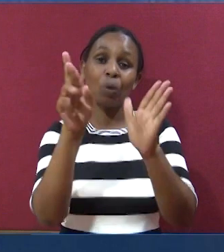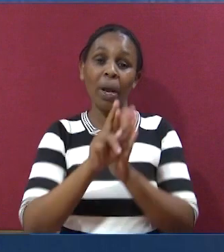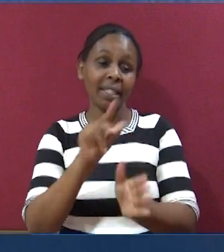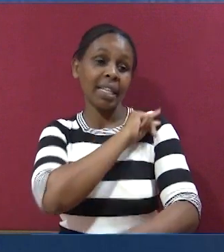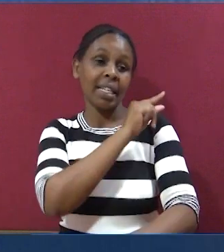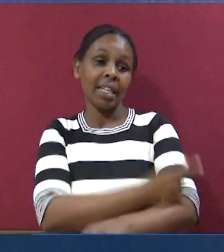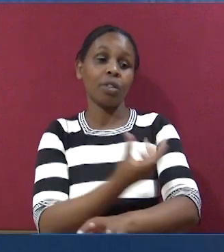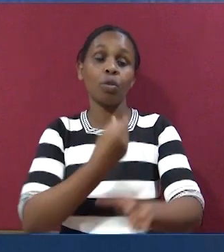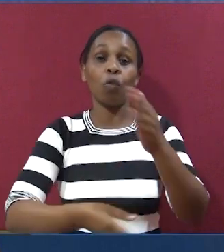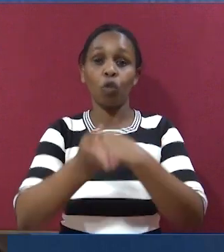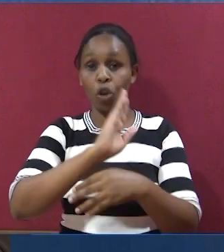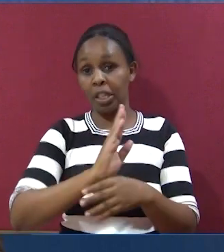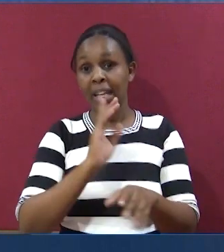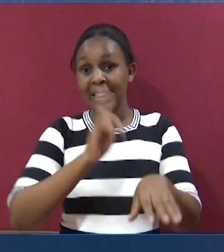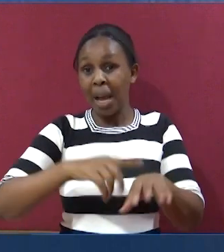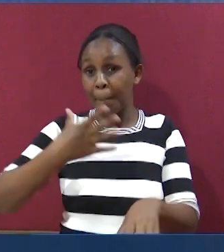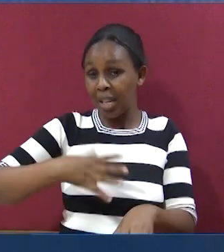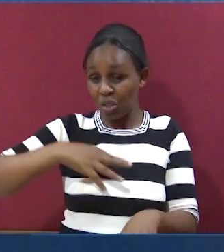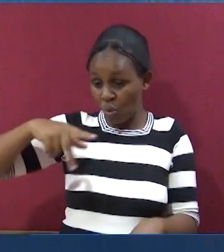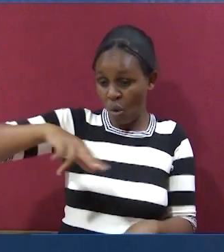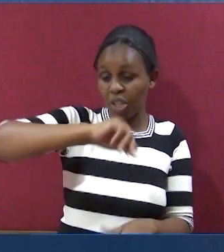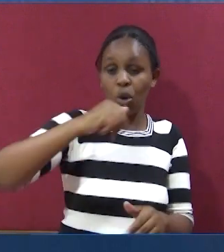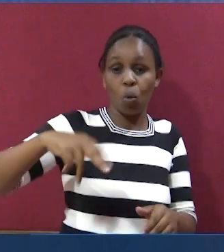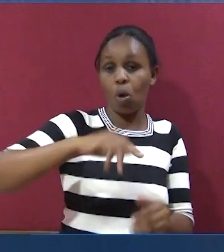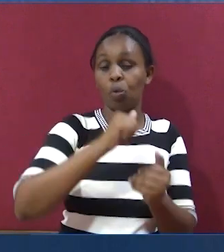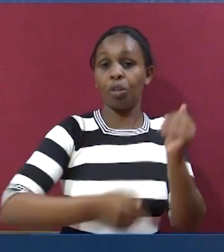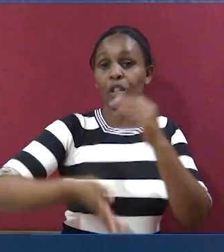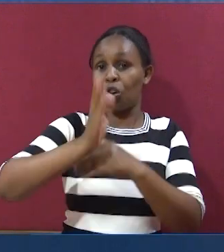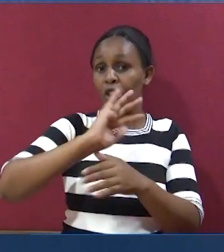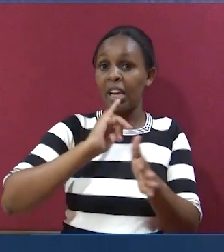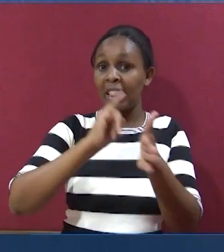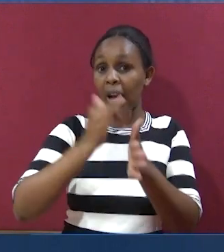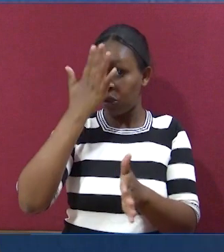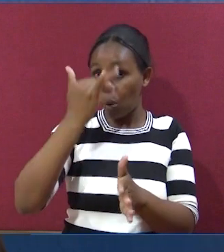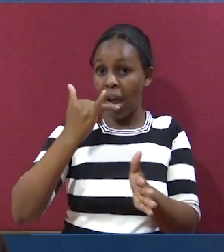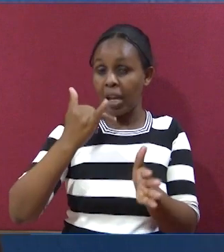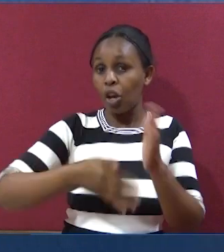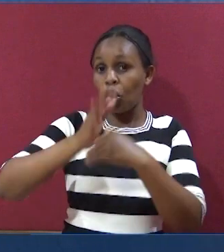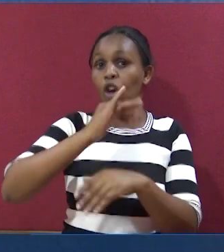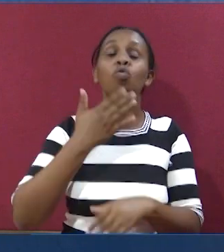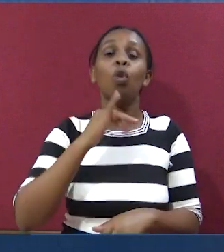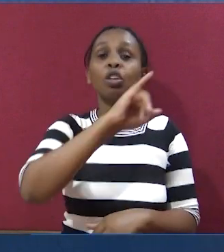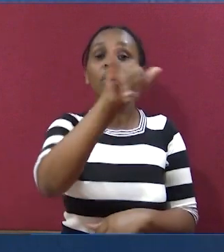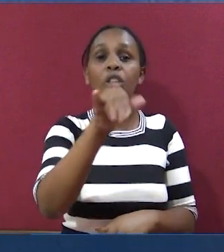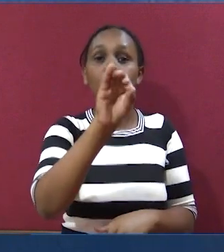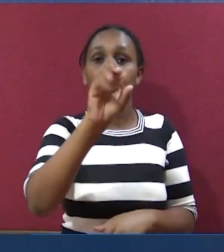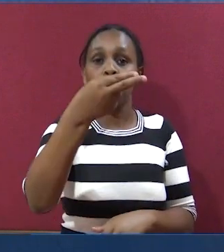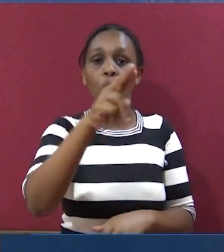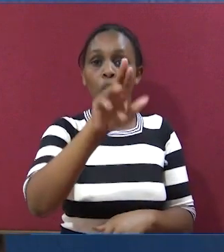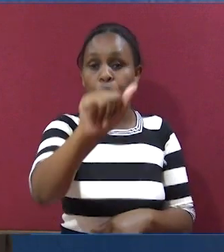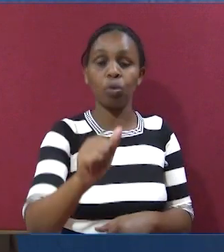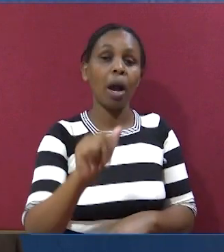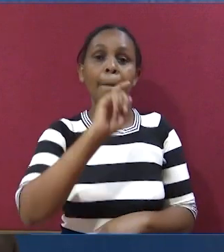tu neema ya buwana. Inaitaji mtu, akitembea, atembea na buwana. Na ndiyo sababu, mungu anaitaji Joshua,